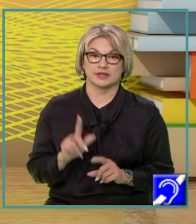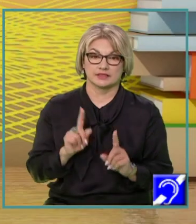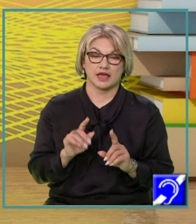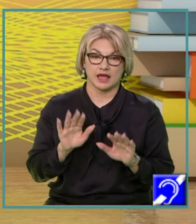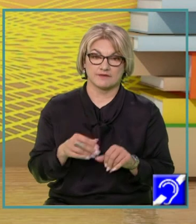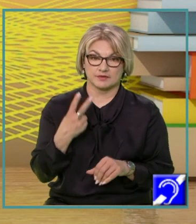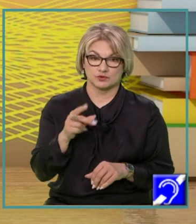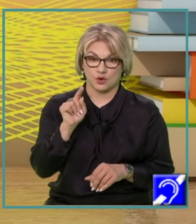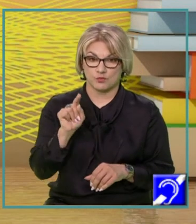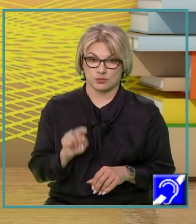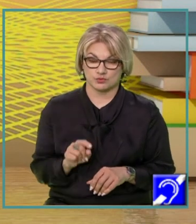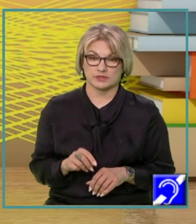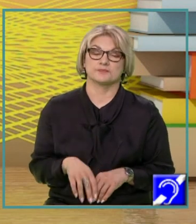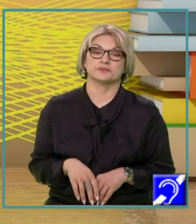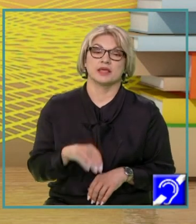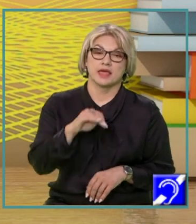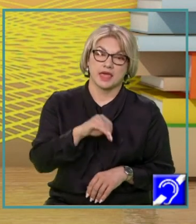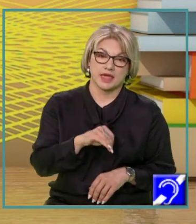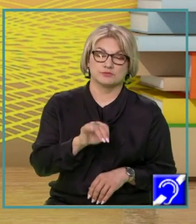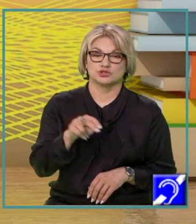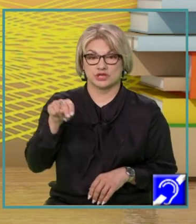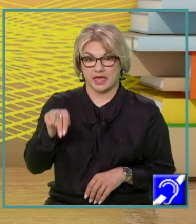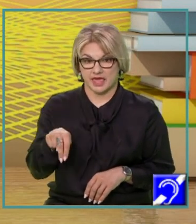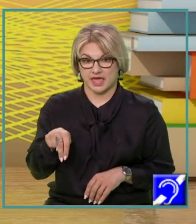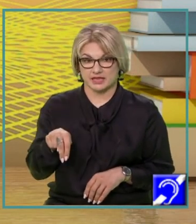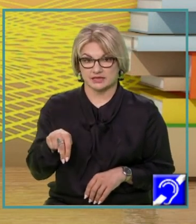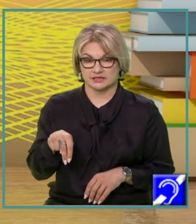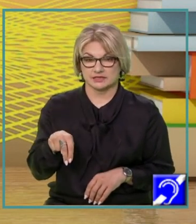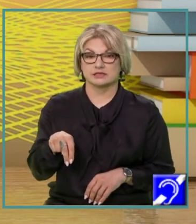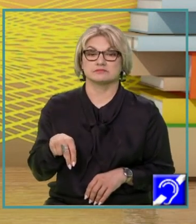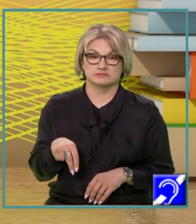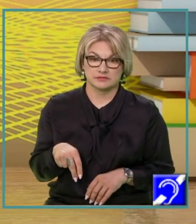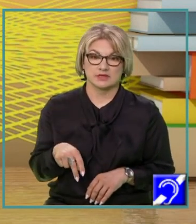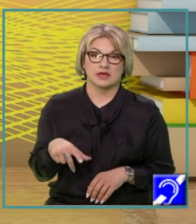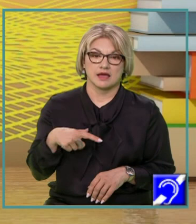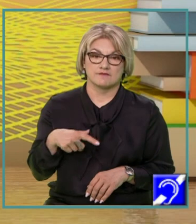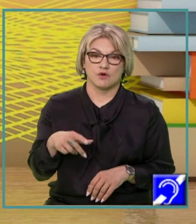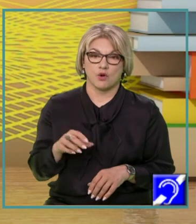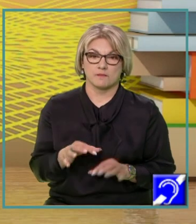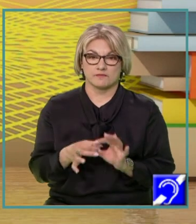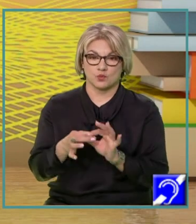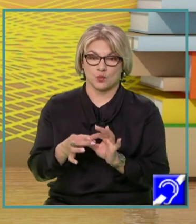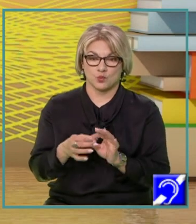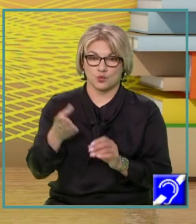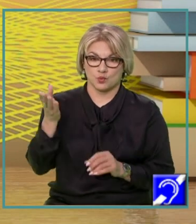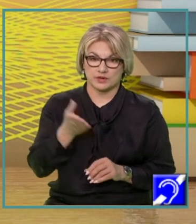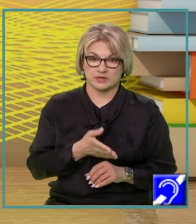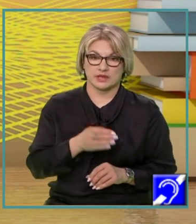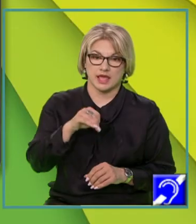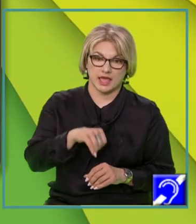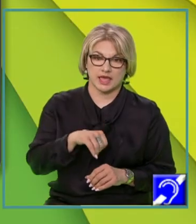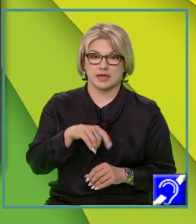două puncte, M și N, de asemenea, vom uni M cu N